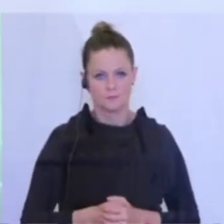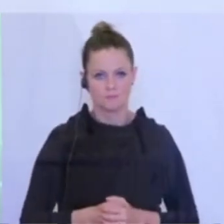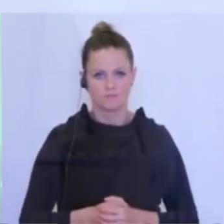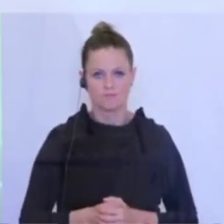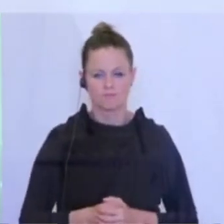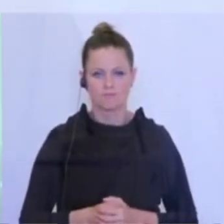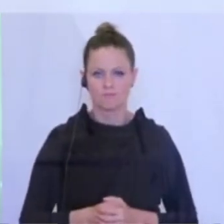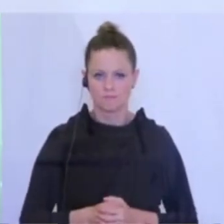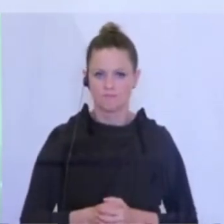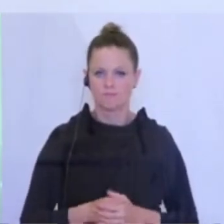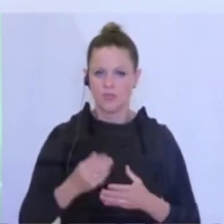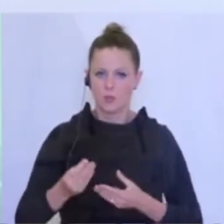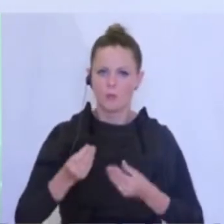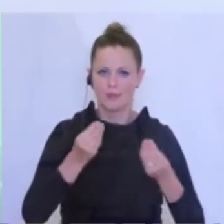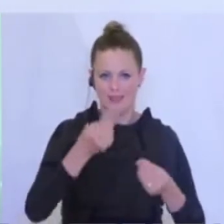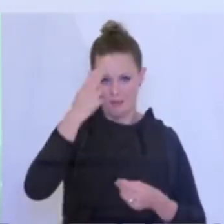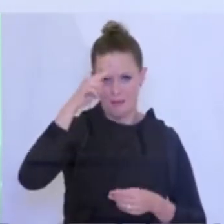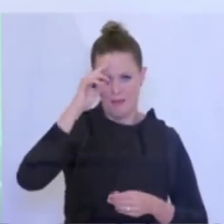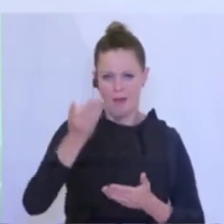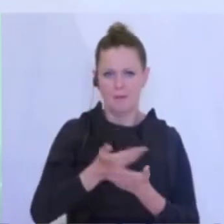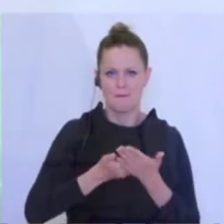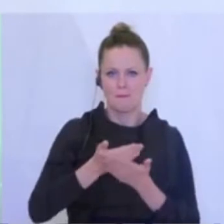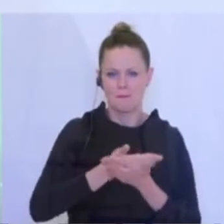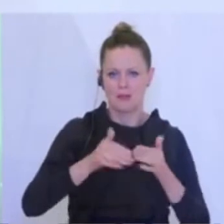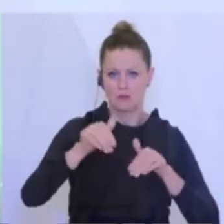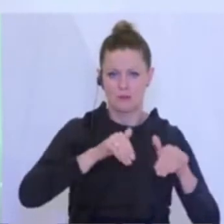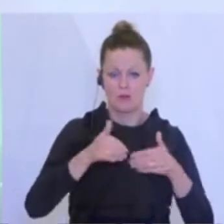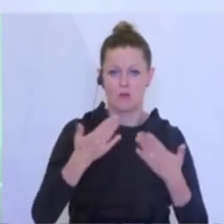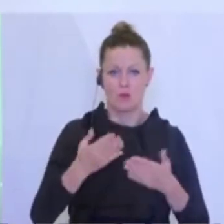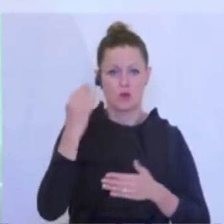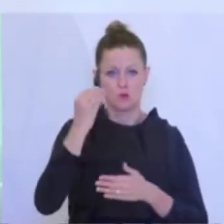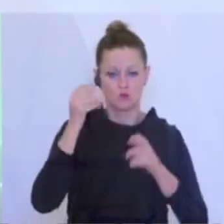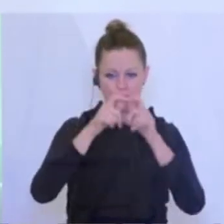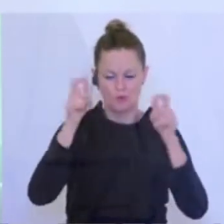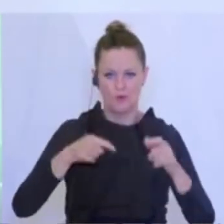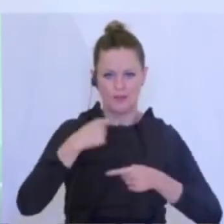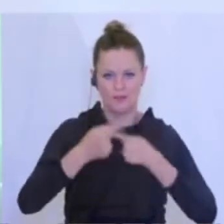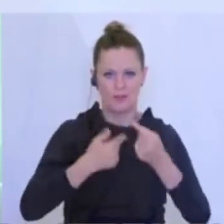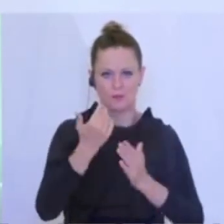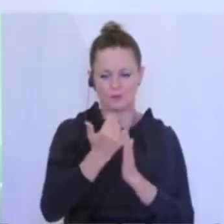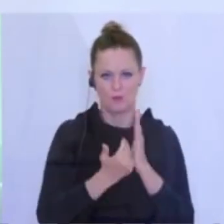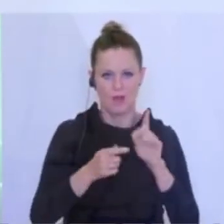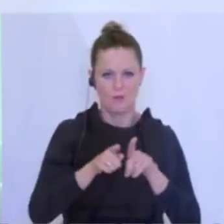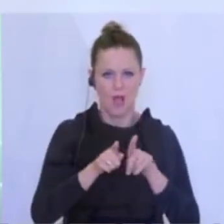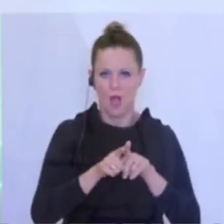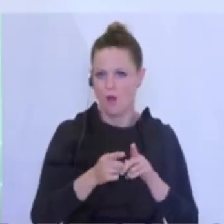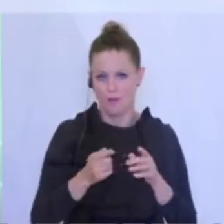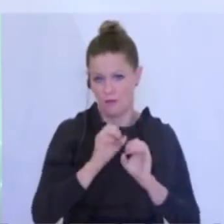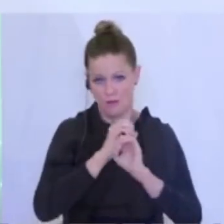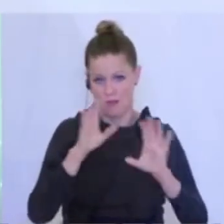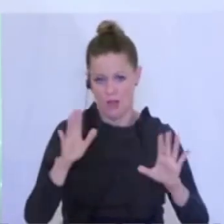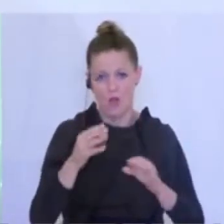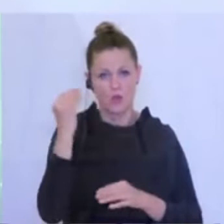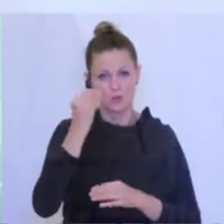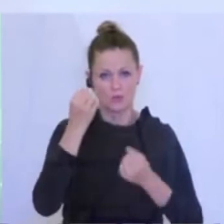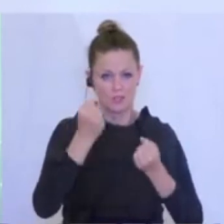und gebe weiter an den Herrn Bildungsminister, weil natürlich in diesem Schulentwicklungsprogramm ja auch die Notwendigkeiten der schulischen